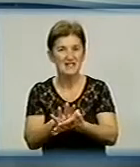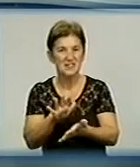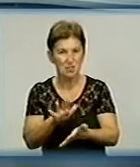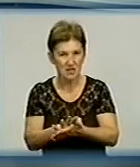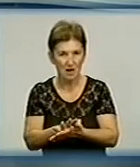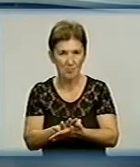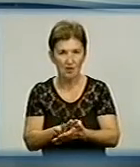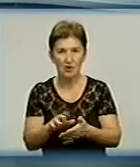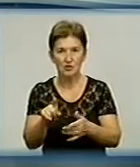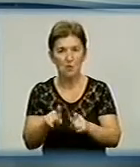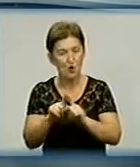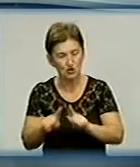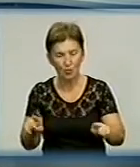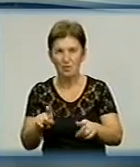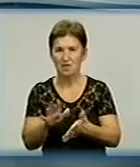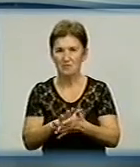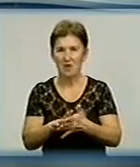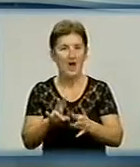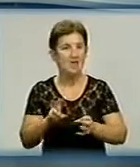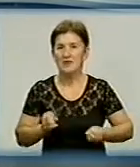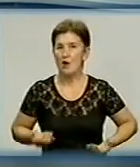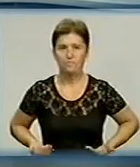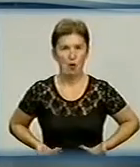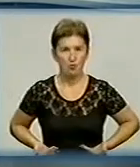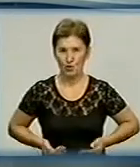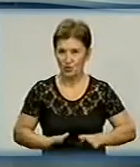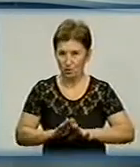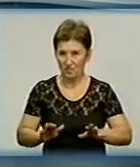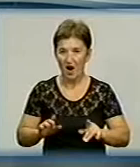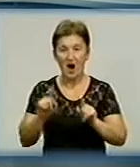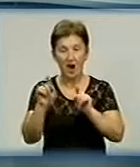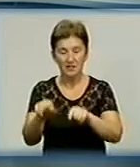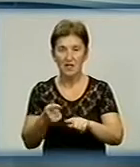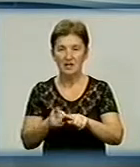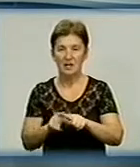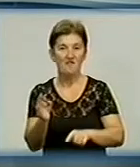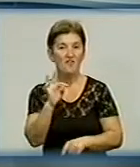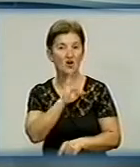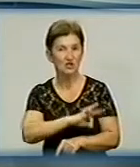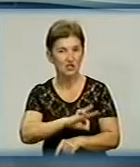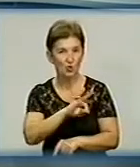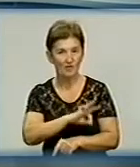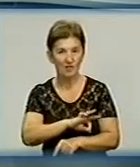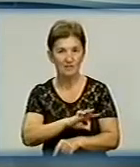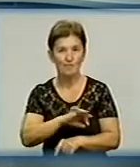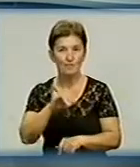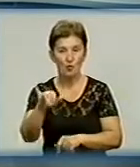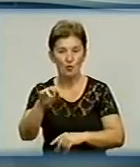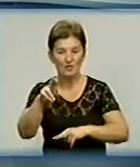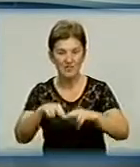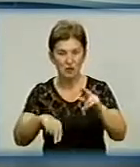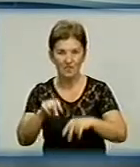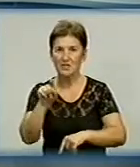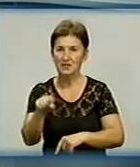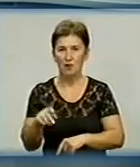особливе сміття, не побутове, або не тільки побутове, але й те сміття, яке використовувалося у функціонуванні храму. Тобто там